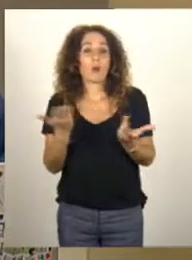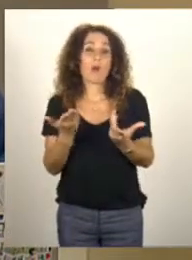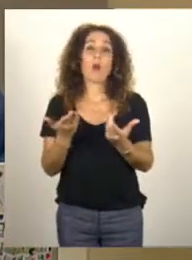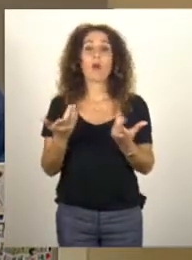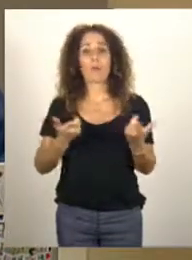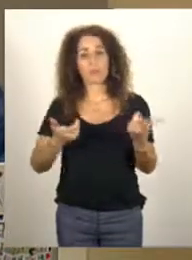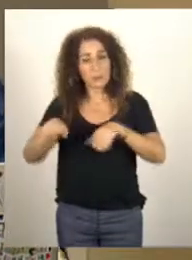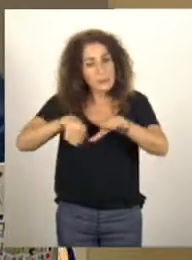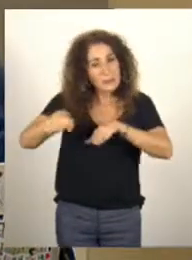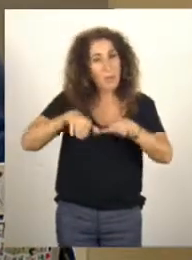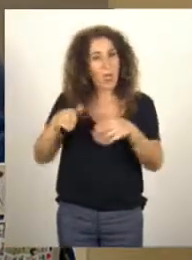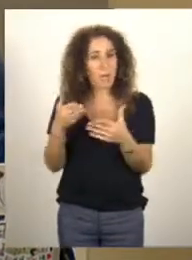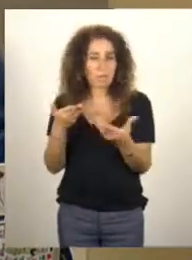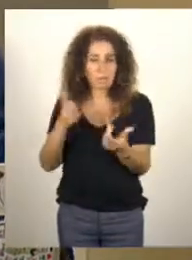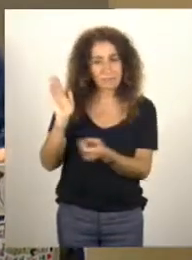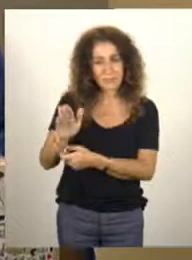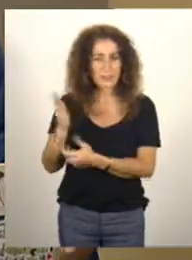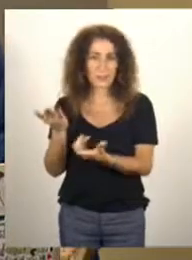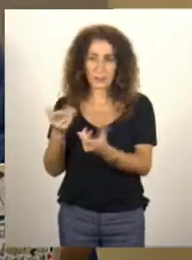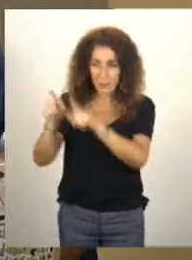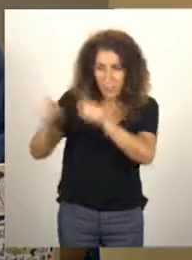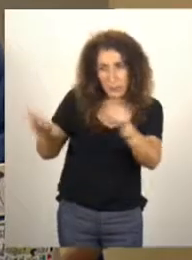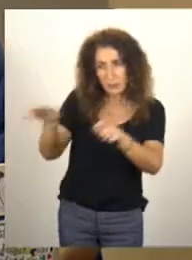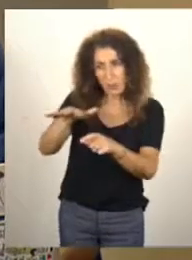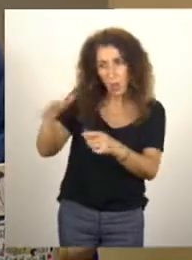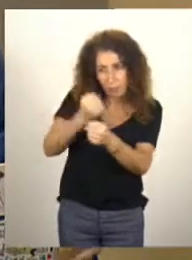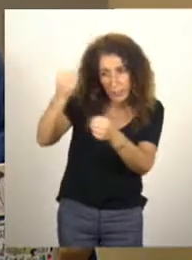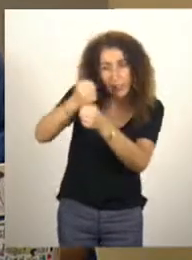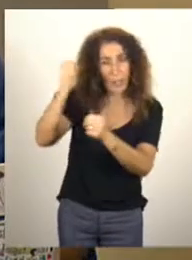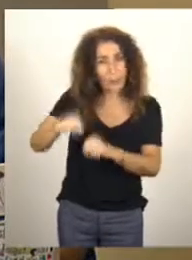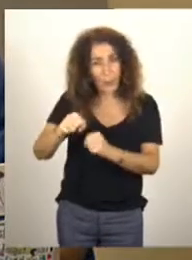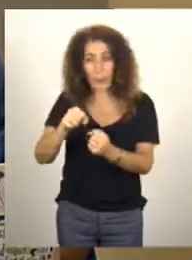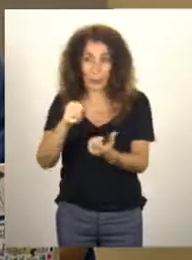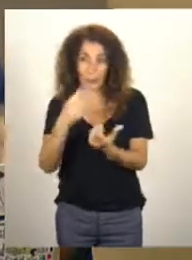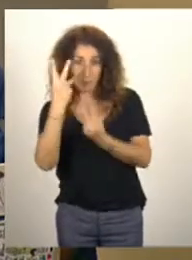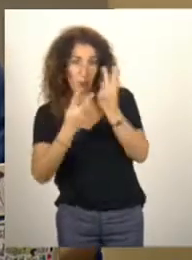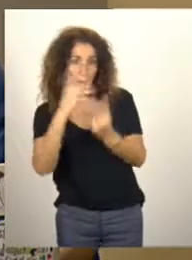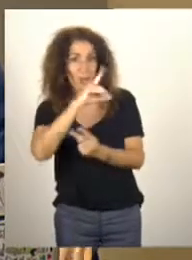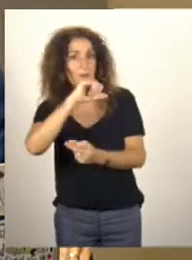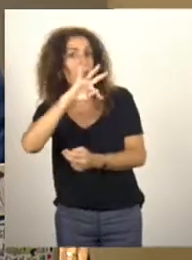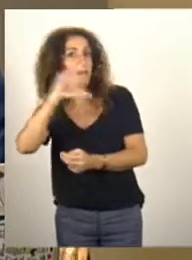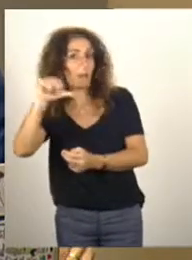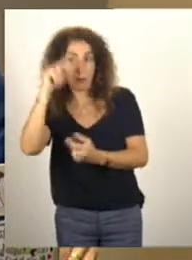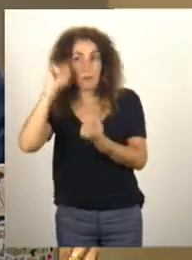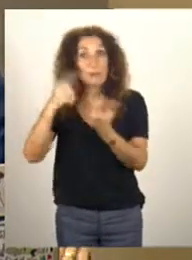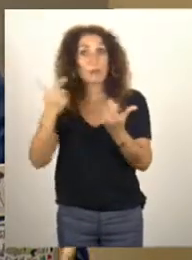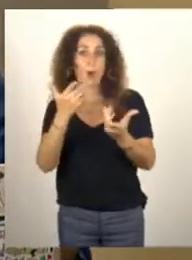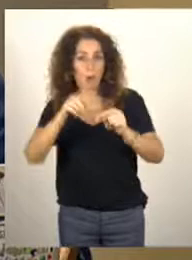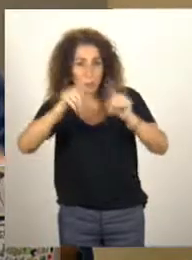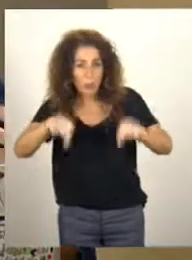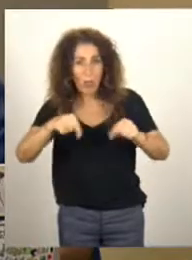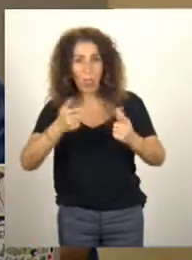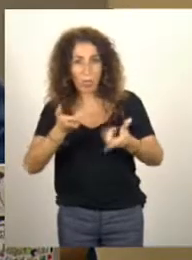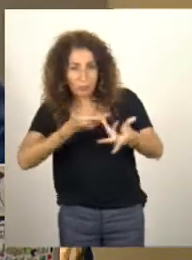'acteurs qui puisse être à même de créer ces outils, ces data visualisations pour que toute la communication autour du budget puisse